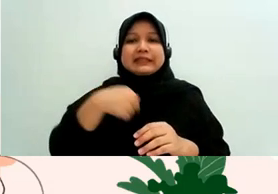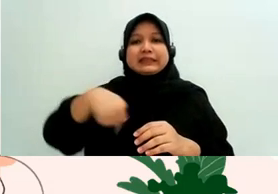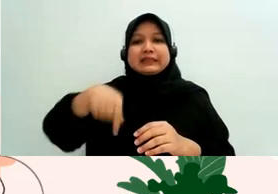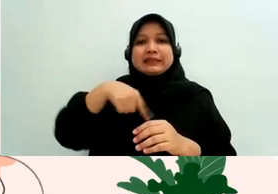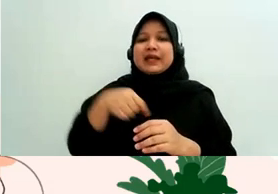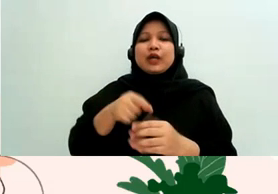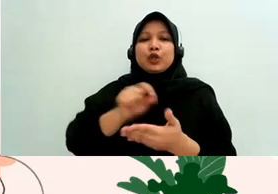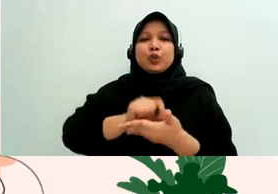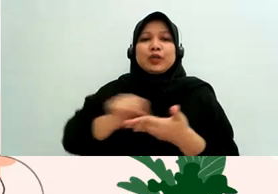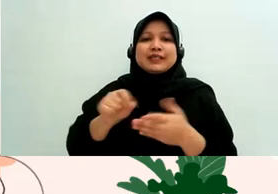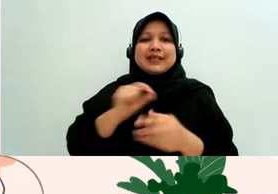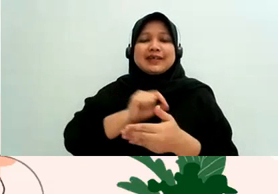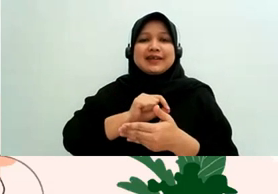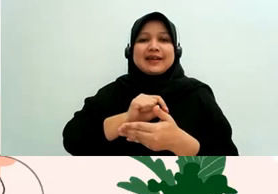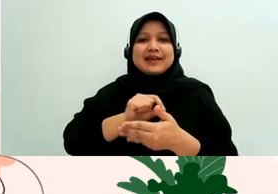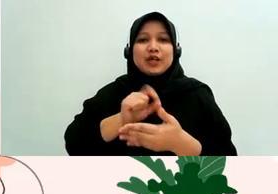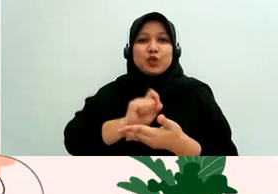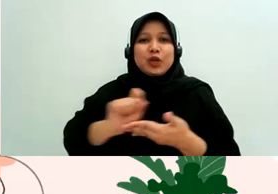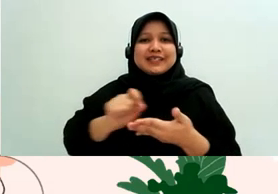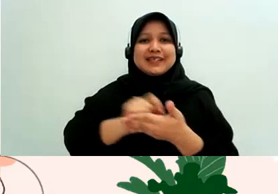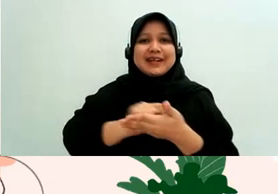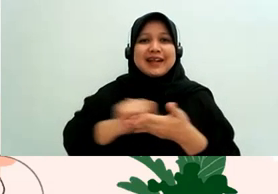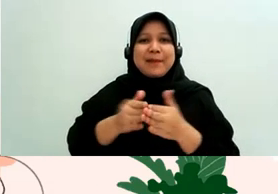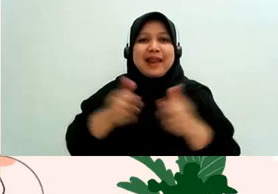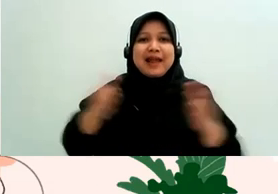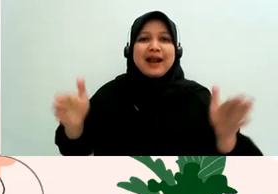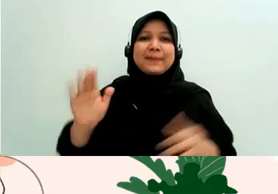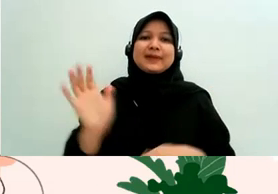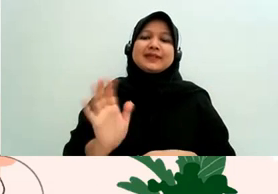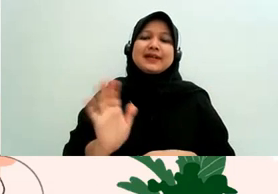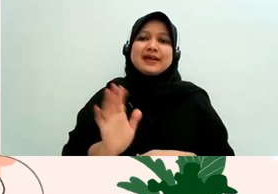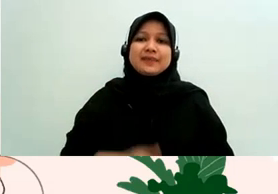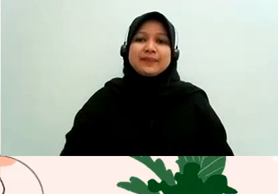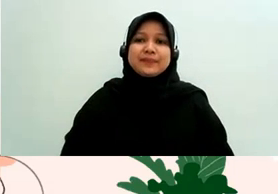Andi ini enggak menjawab enggak kira-kira mas